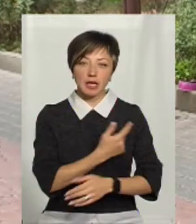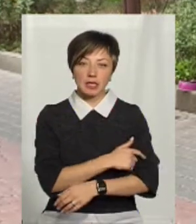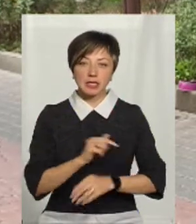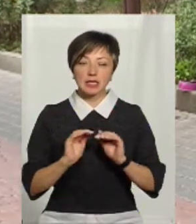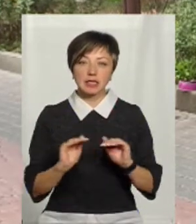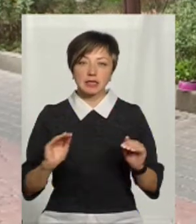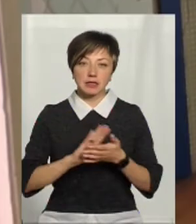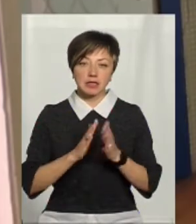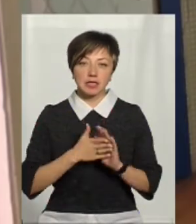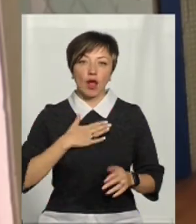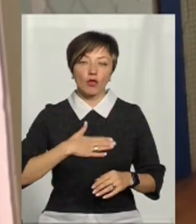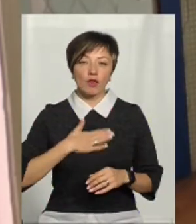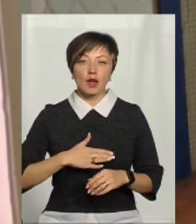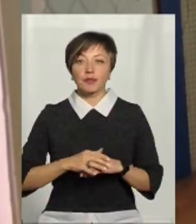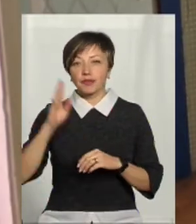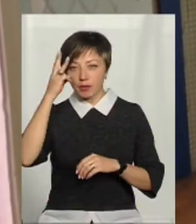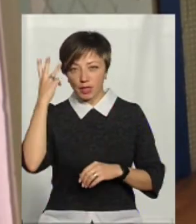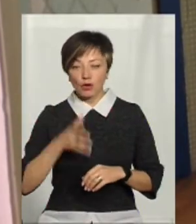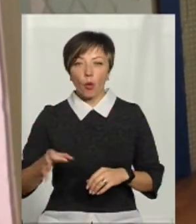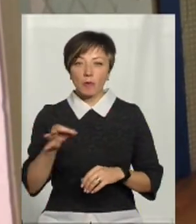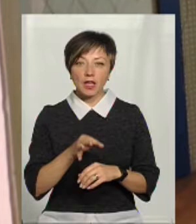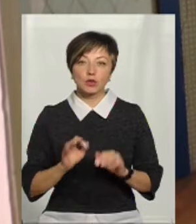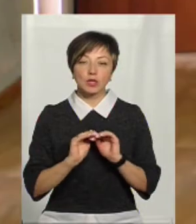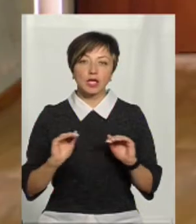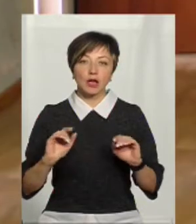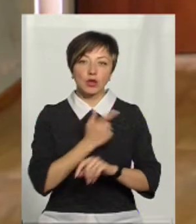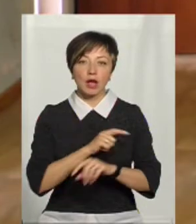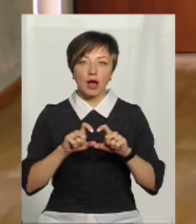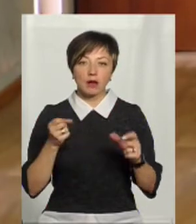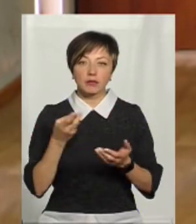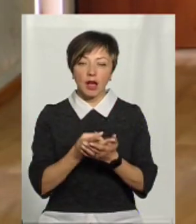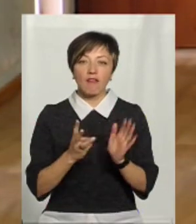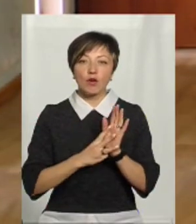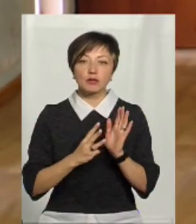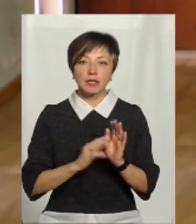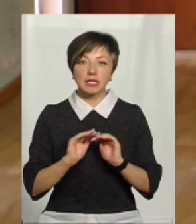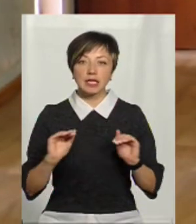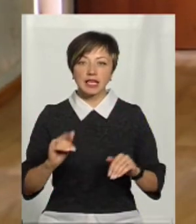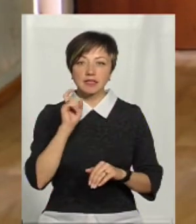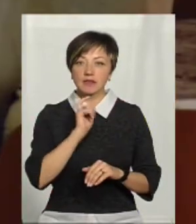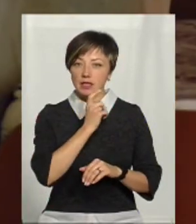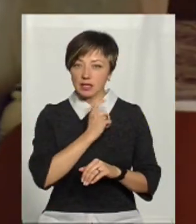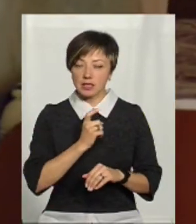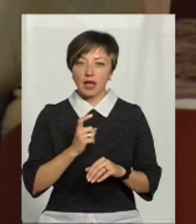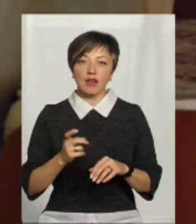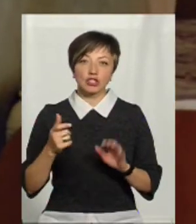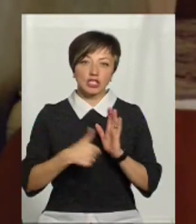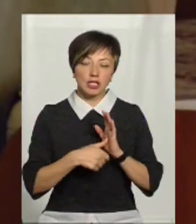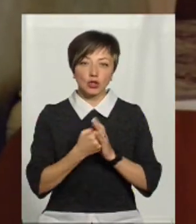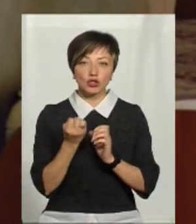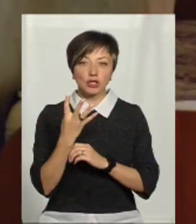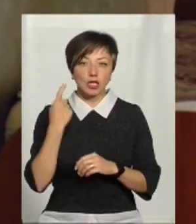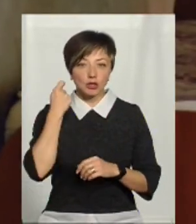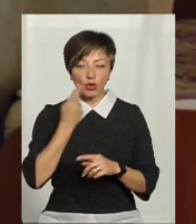стан дітей був задовільний. У Хмельницьку обласну дитячу лікарню потрапили восьмеро дітей з Вінниці з тими ж скаргами віком від 6 до 14